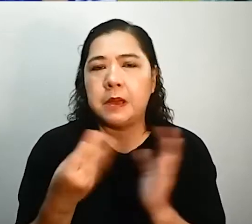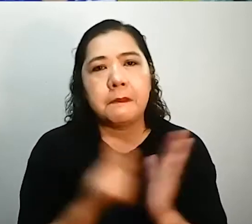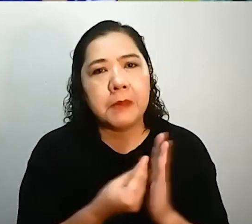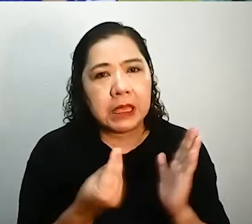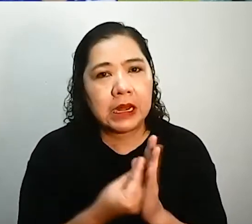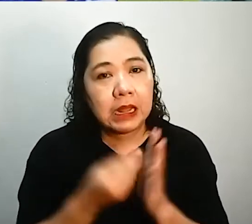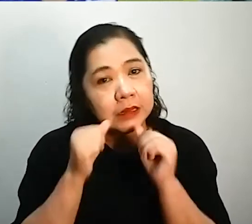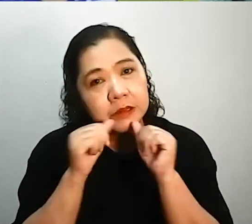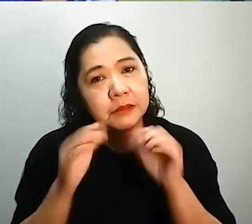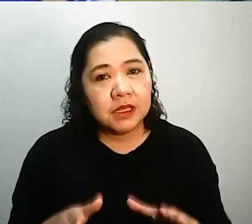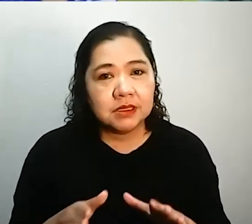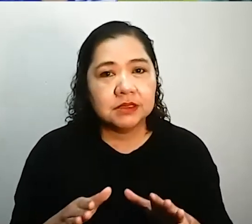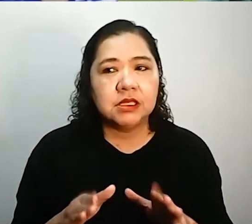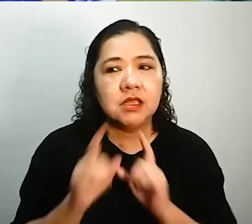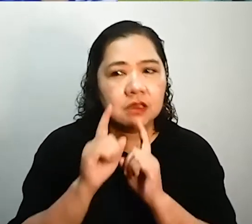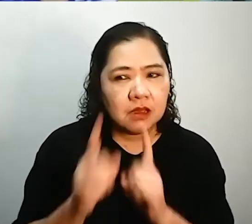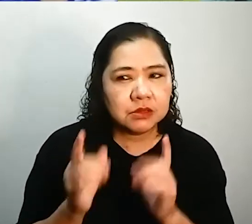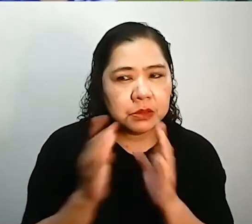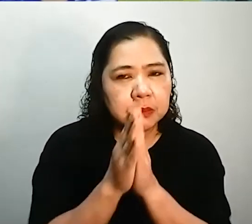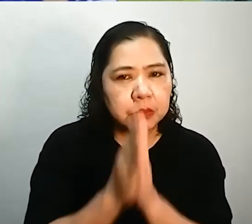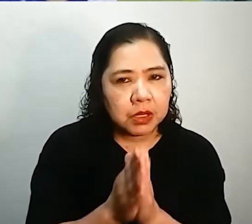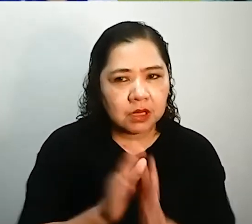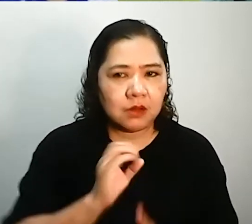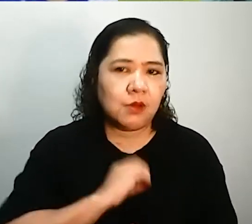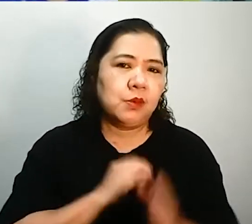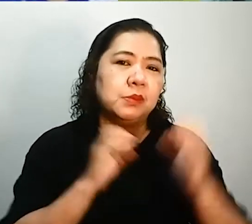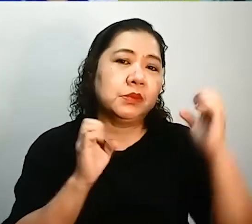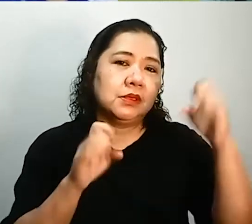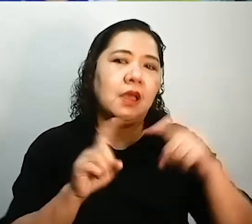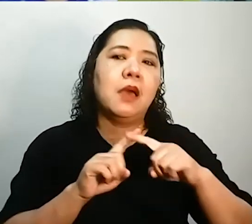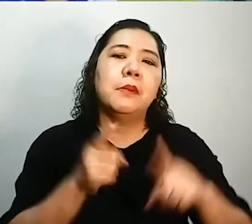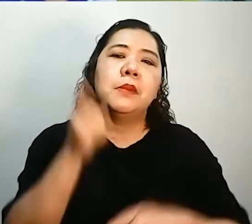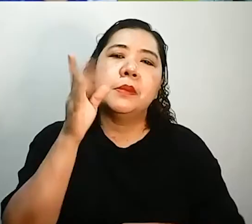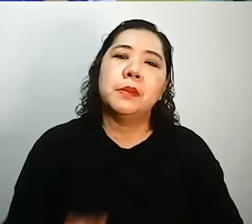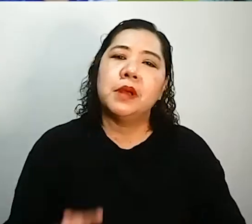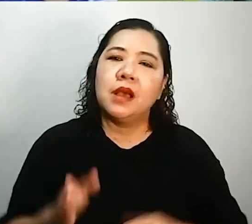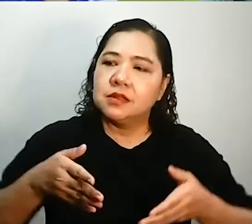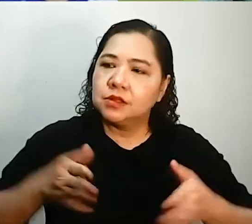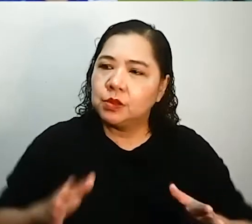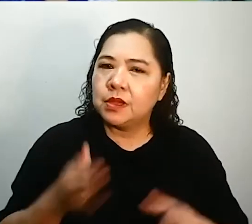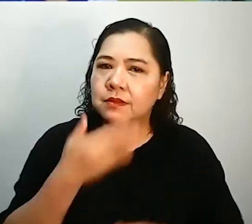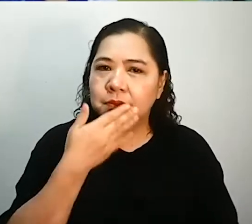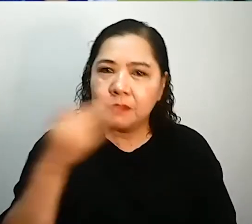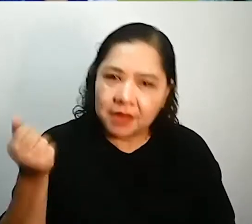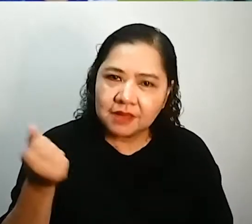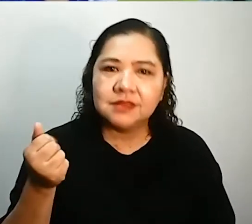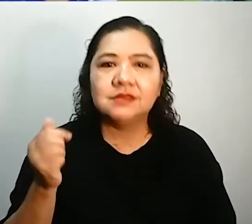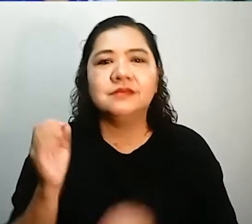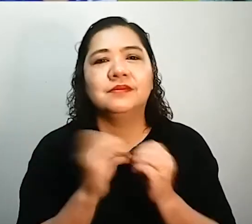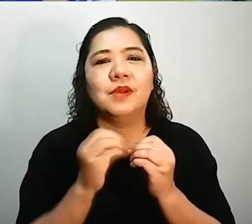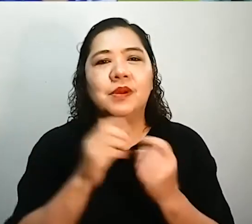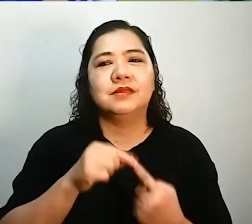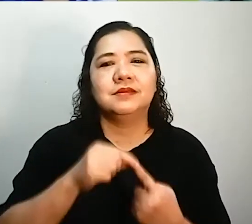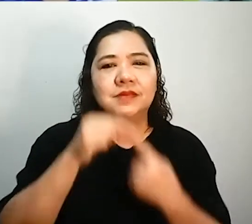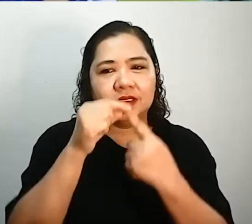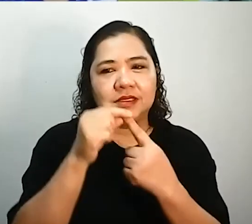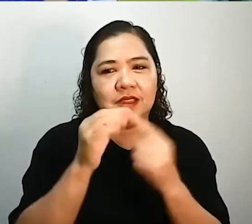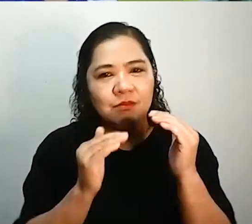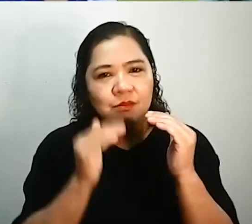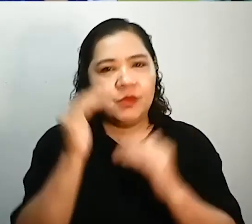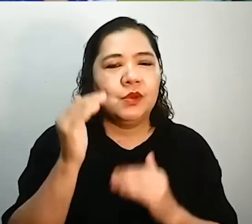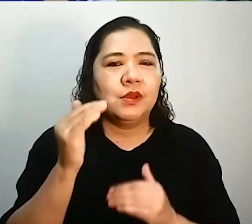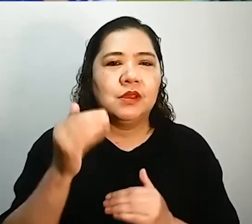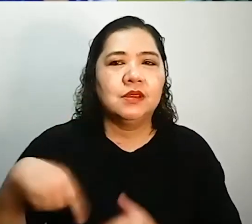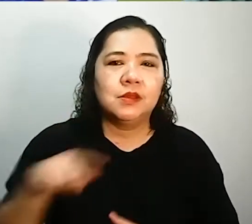prayers in our own expectation. Pero God's ways are better. God's blessings are more special, even more than what we ask or